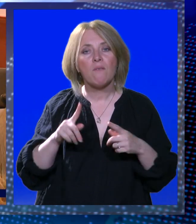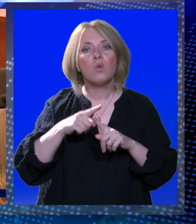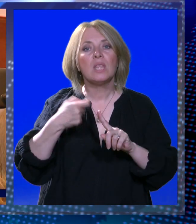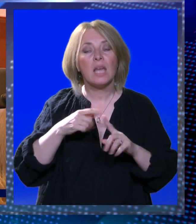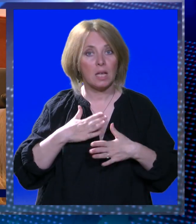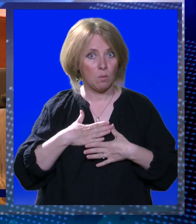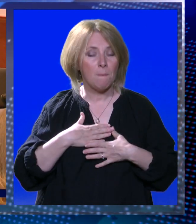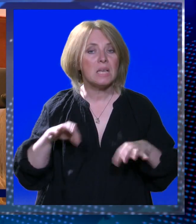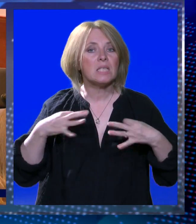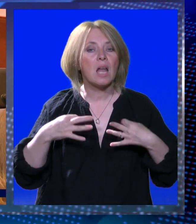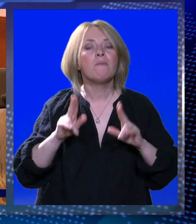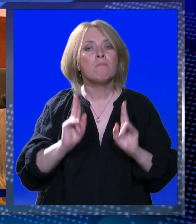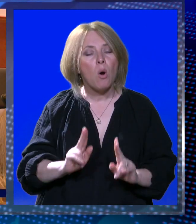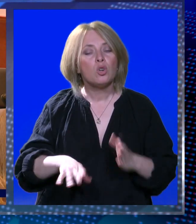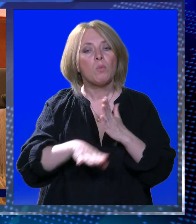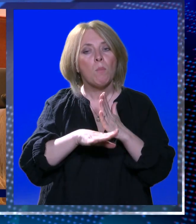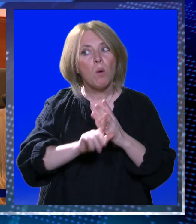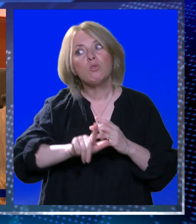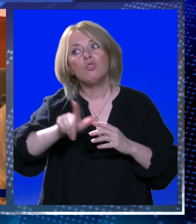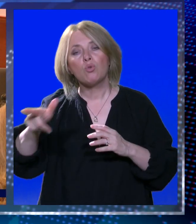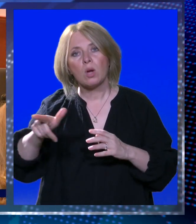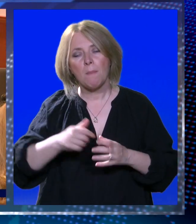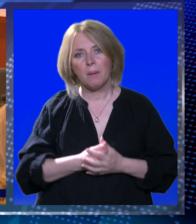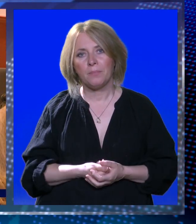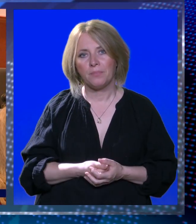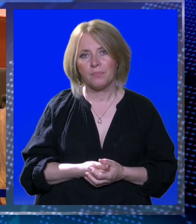jer tek kada smo mi zdravi možemo pomoći drugima.